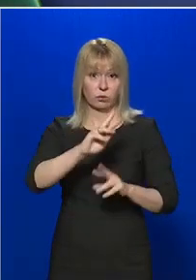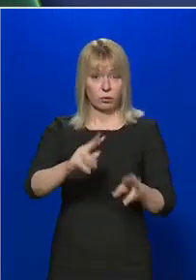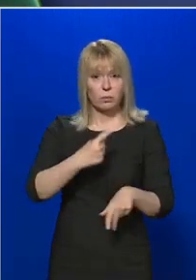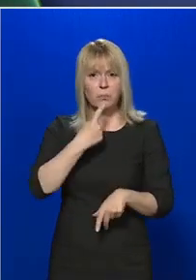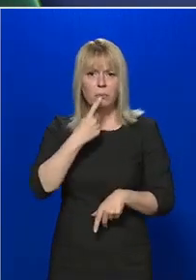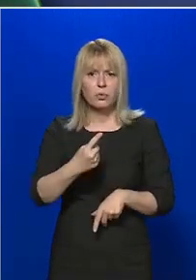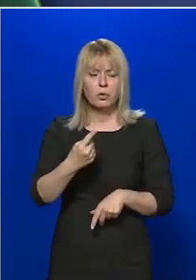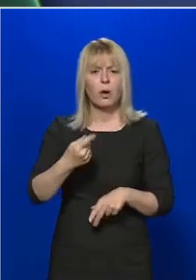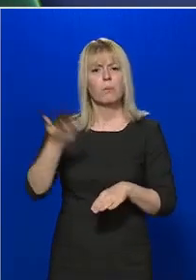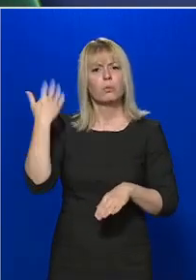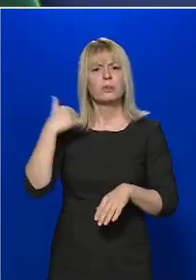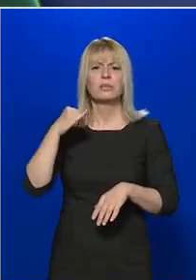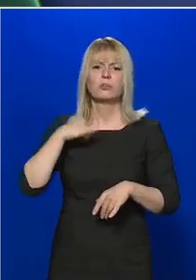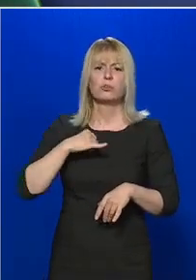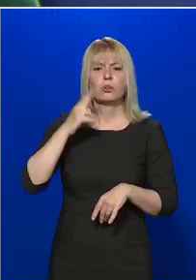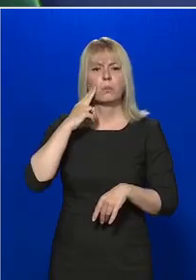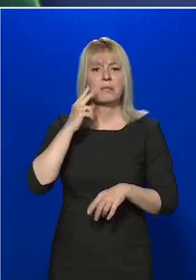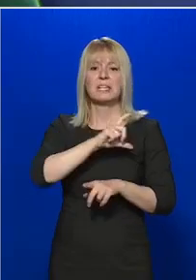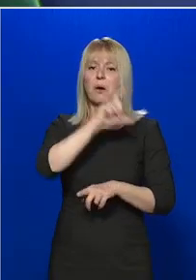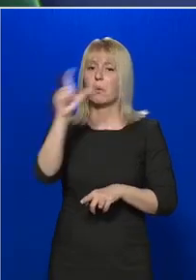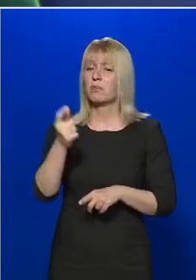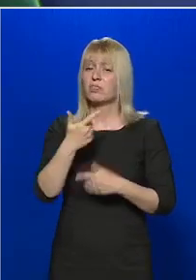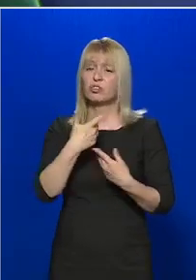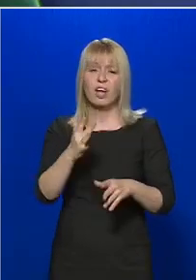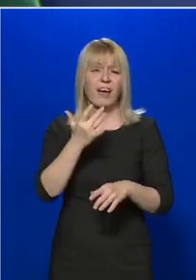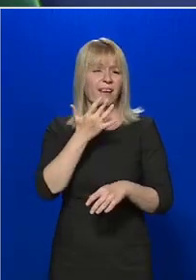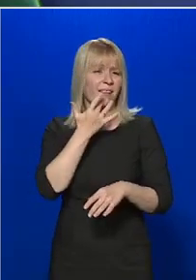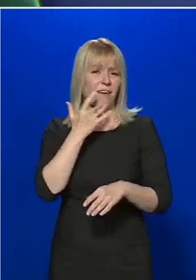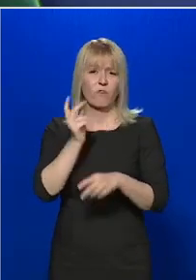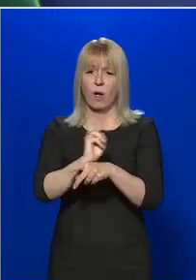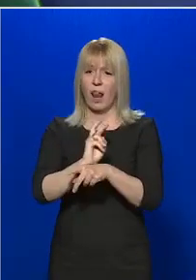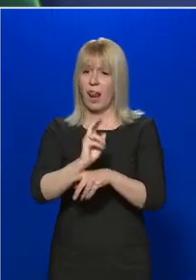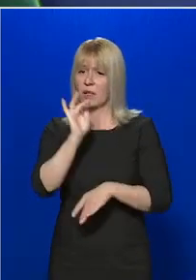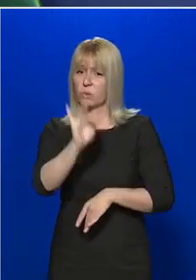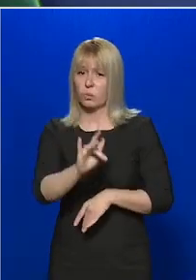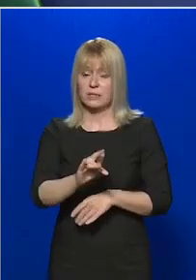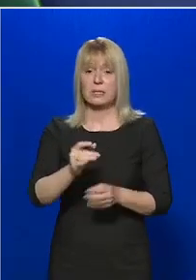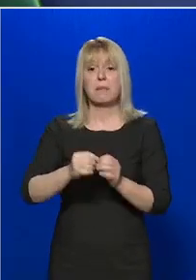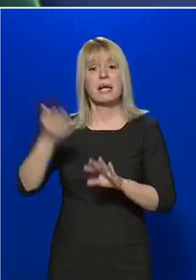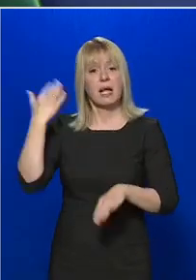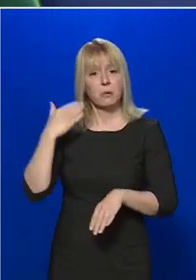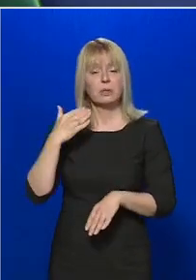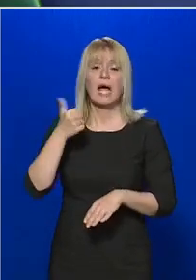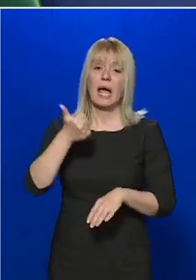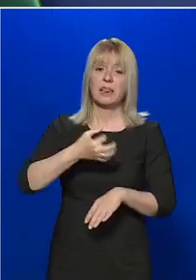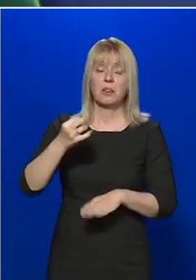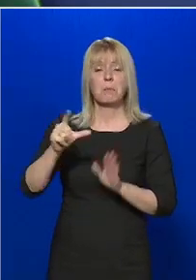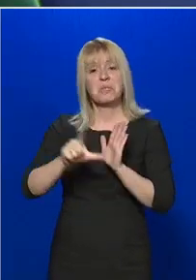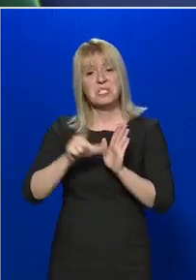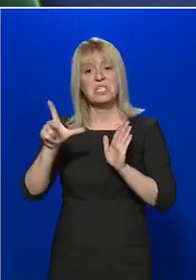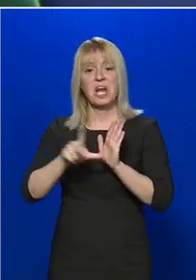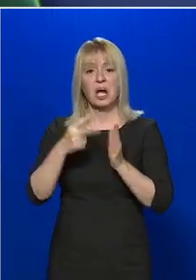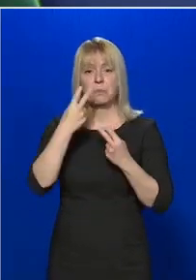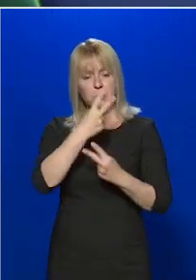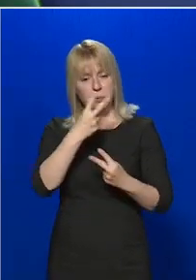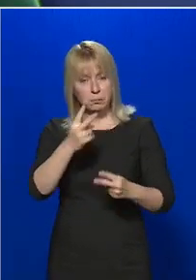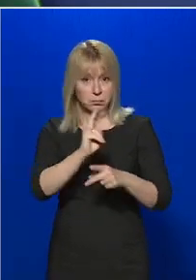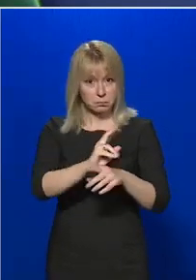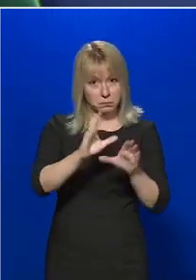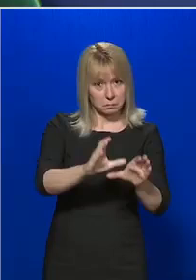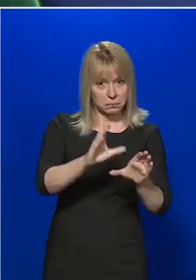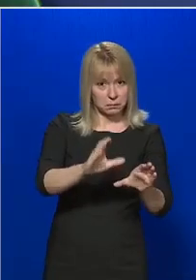hét csütörtök péntek óta nem voltak náluk rendőrök ellenőrizni, pedig előtte naponta kétszer-háromszor is mentek hozzájuk. Mi az oka